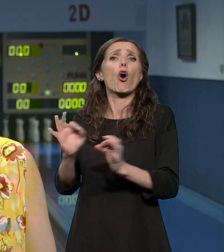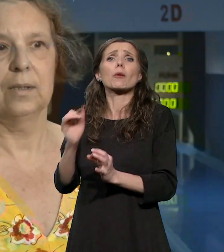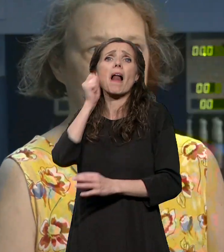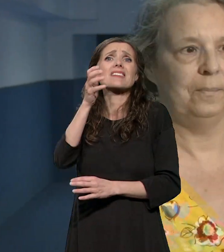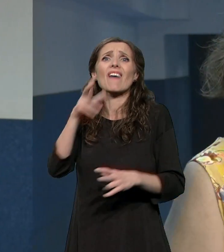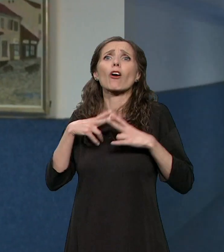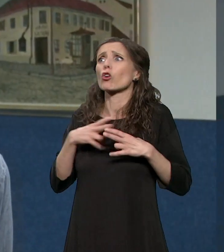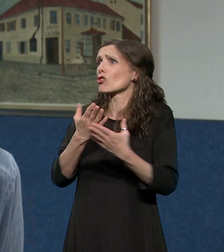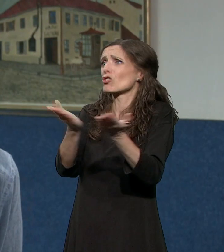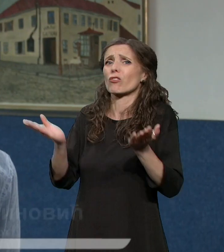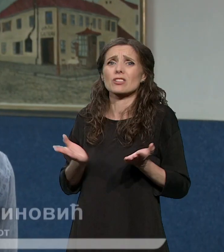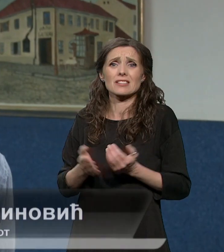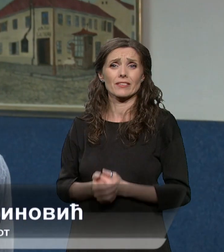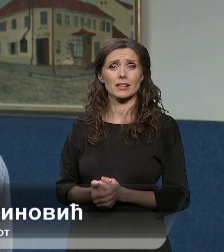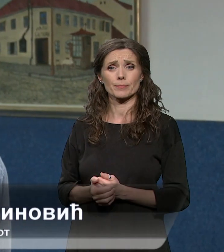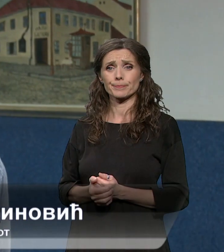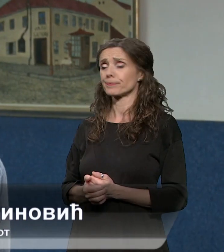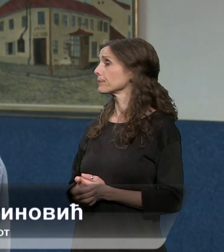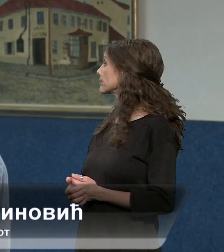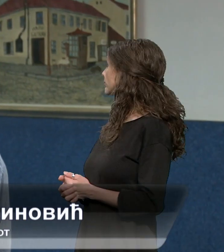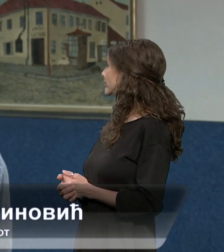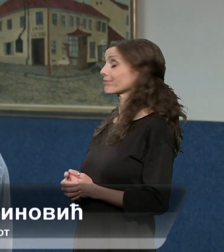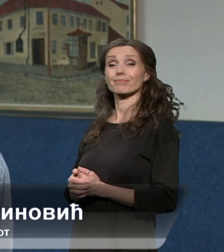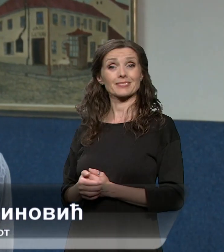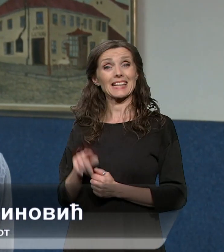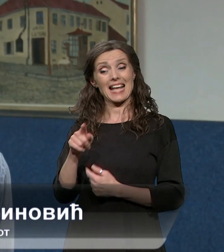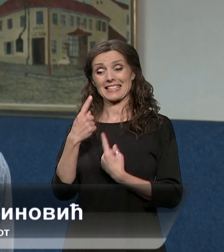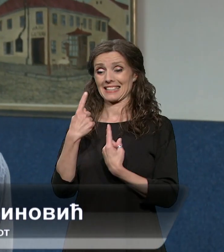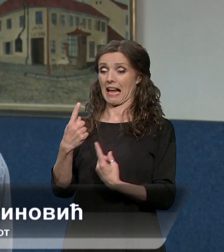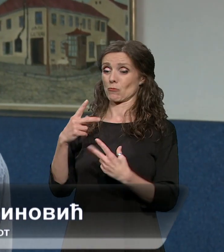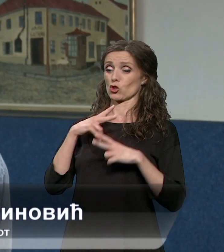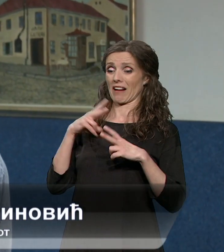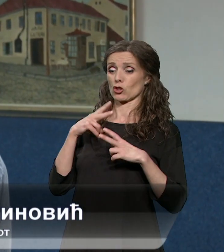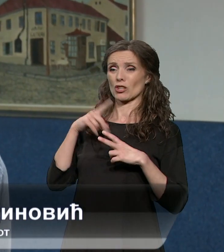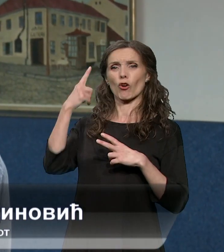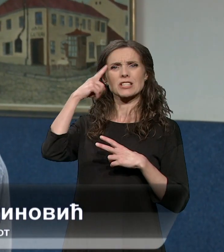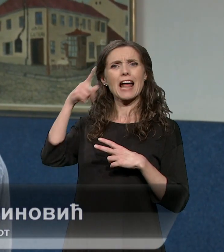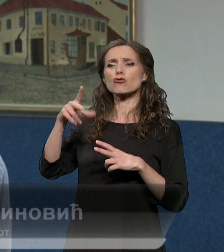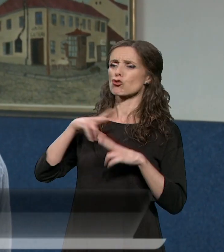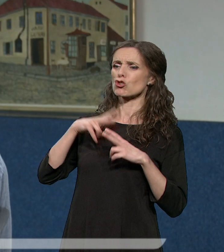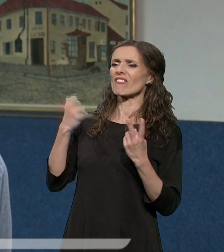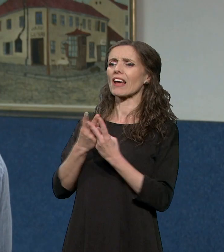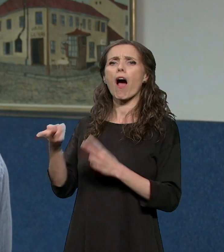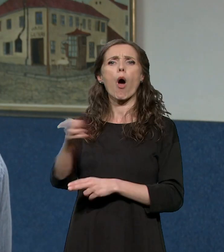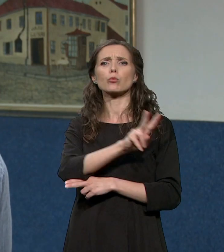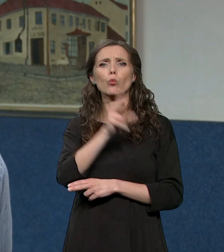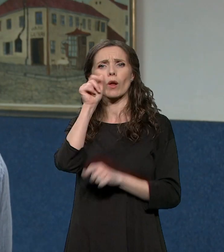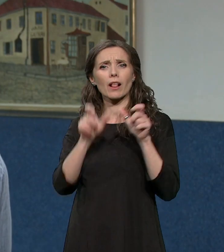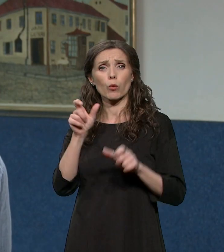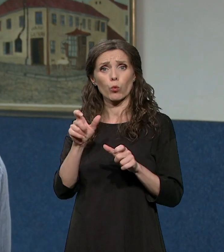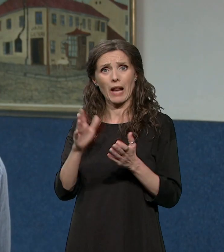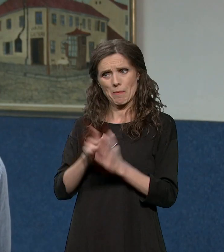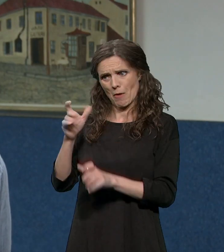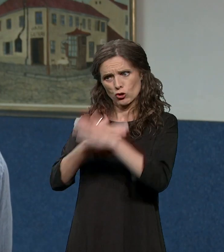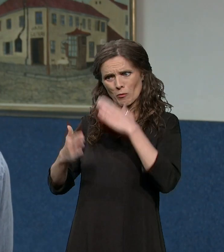svih nas. Samostalni život je nešto što bi rekli živeti kao i svi drugi ljudi. Dakle, osobe sa invaliditetom imaju